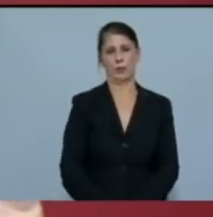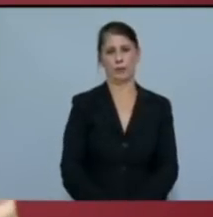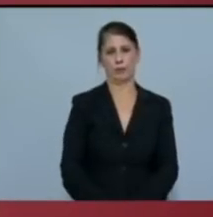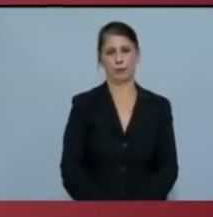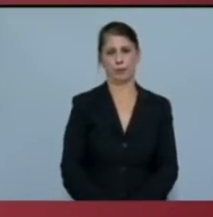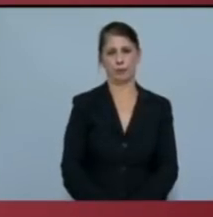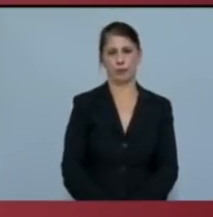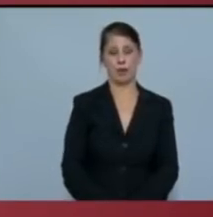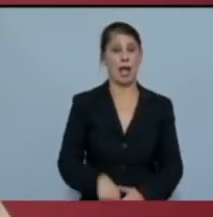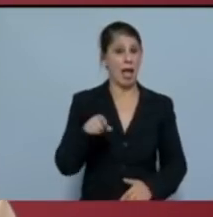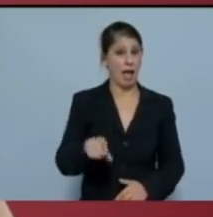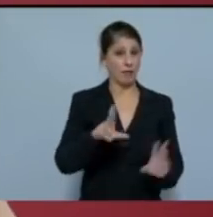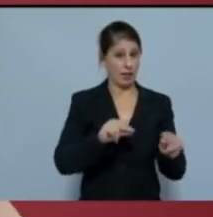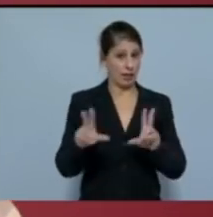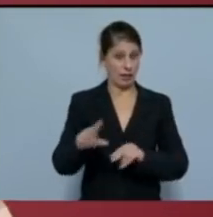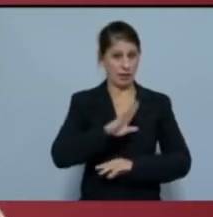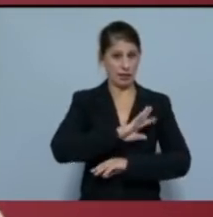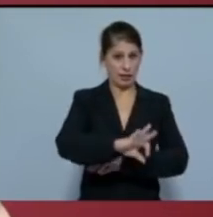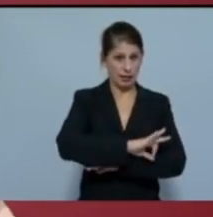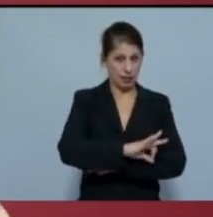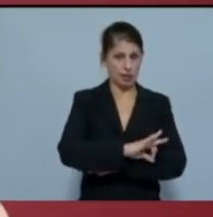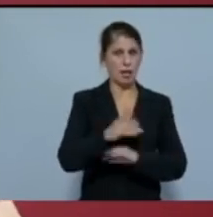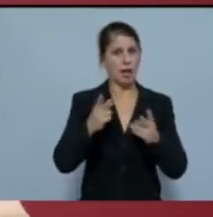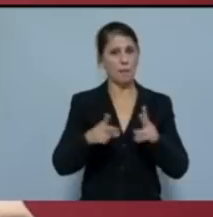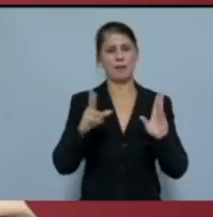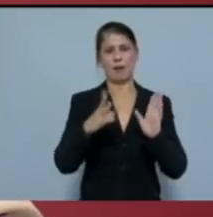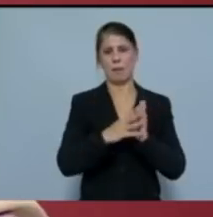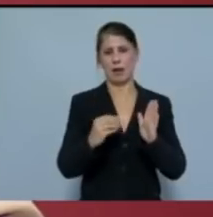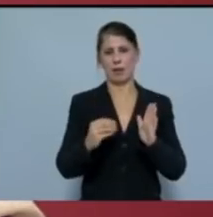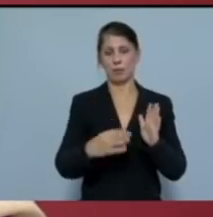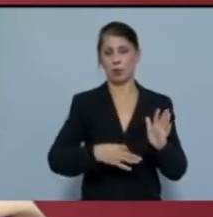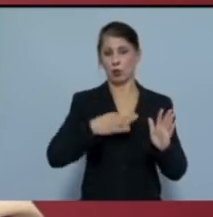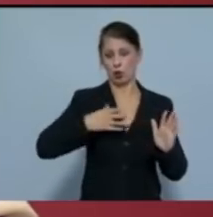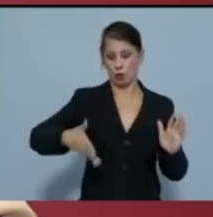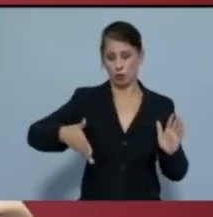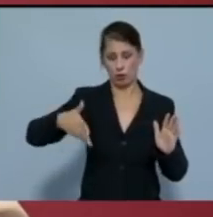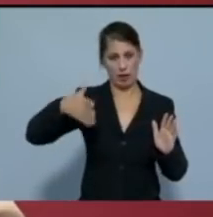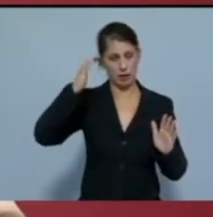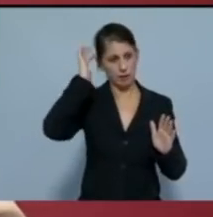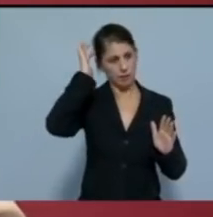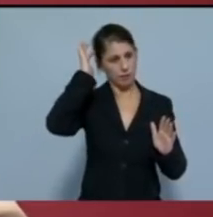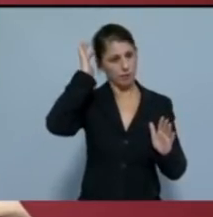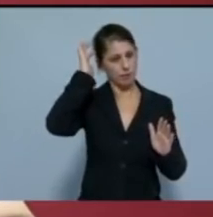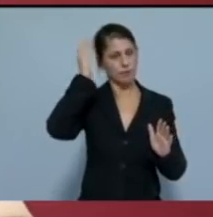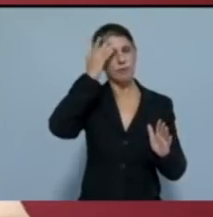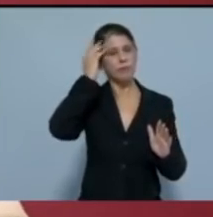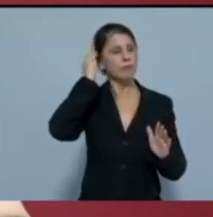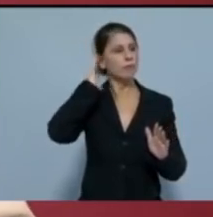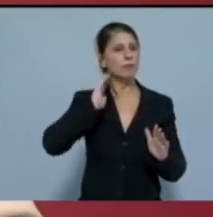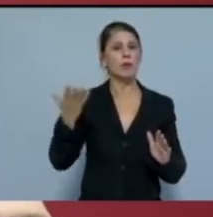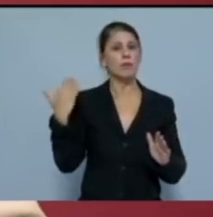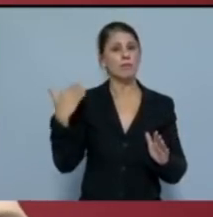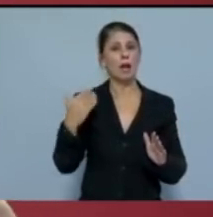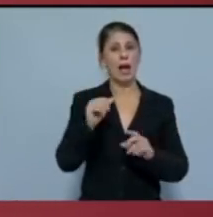η κοινή στρατηγική είναι που επιτρέπει για παράδειγμα στον κύριο Μητσοτάκη, στον πρόσφατον ασχηματισμό,